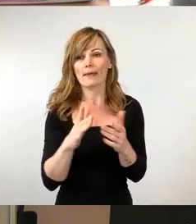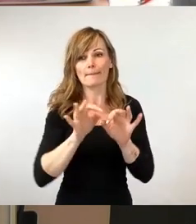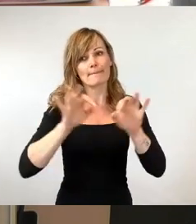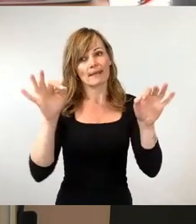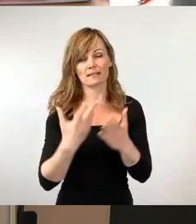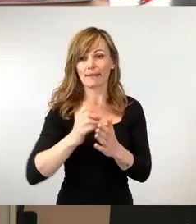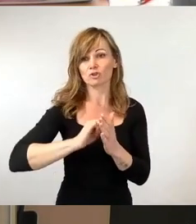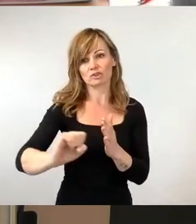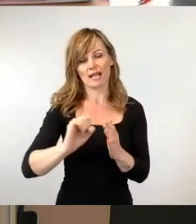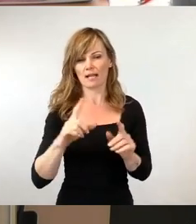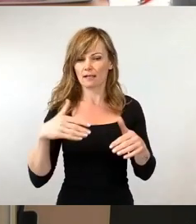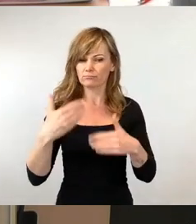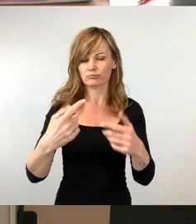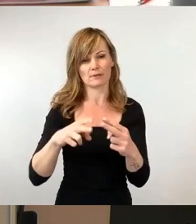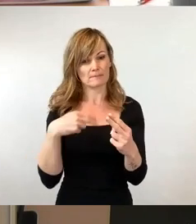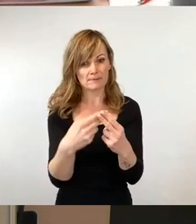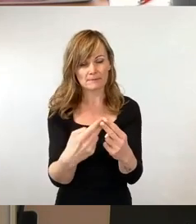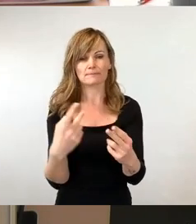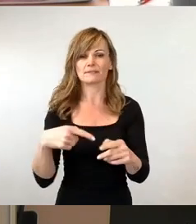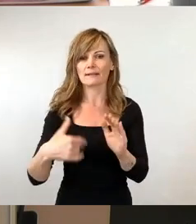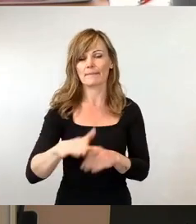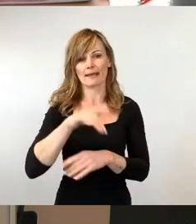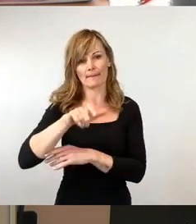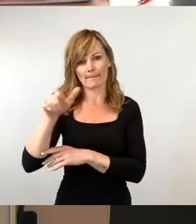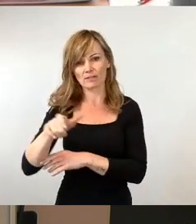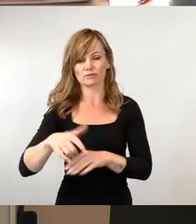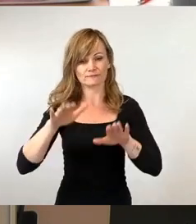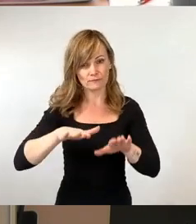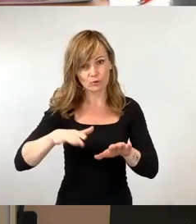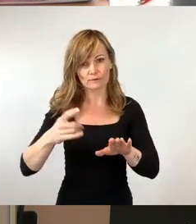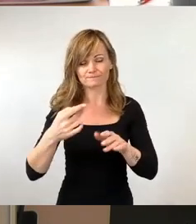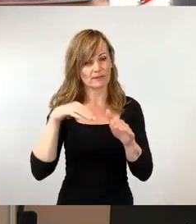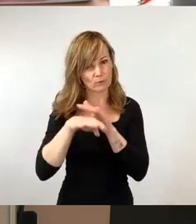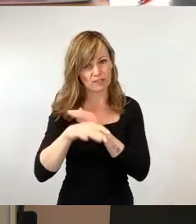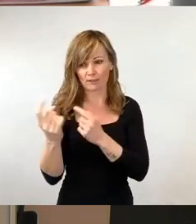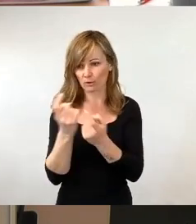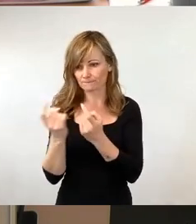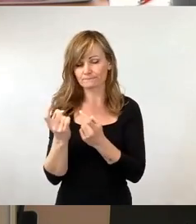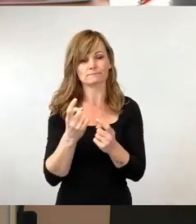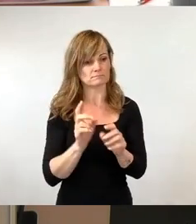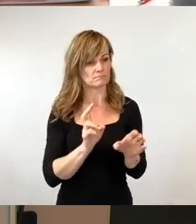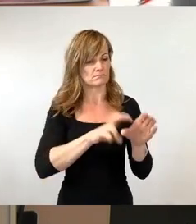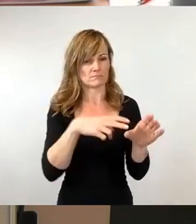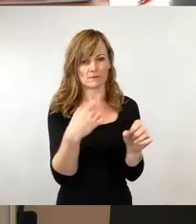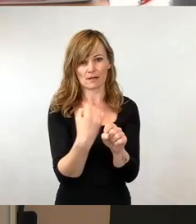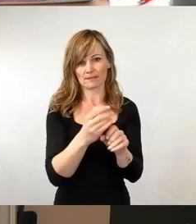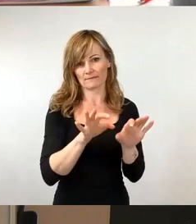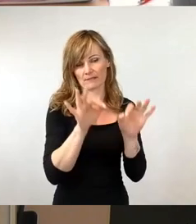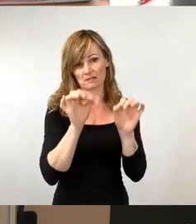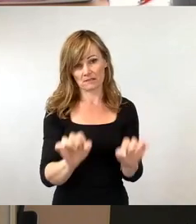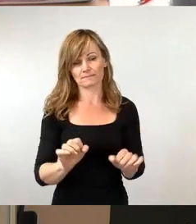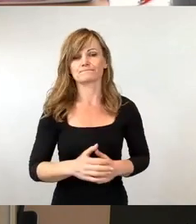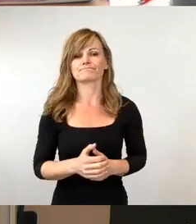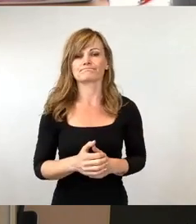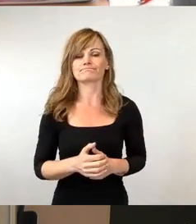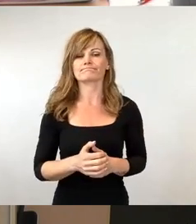würden auch mehr geflüchtete Menschen auf den Arbeitsmarkt kommen und könnten eine Beschäftigung aufnehmen. Nicht hilfreich ist in dem Kontext